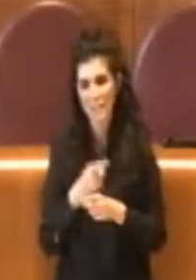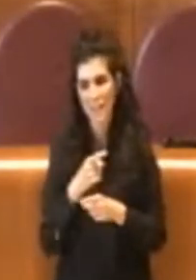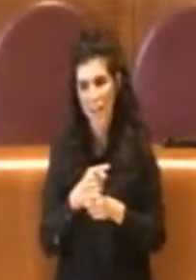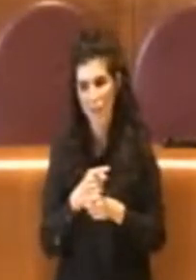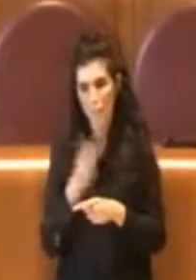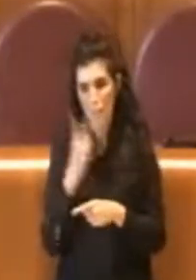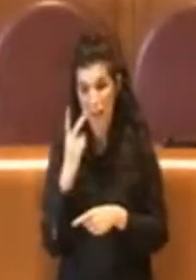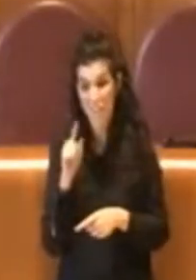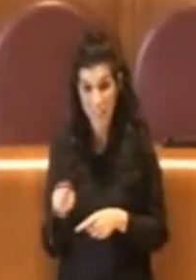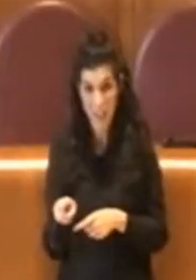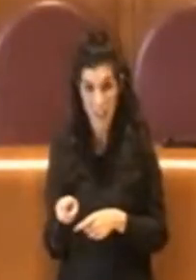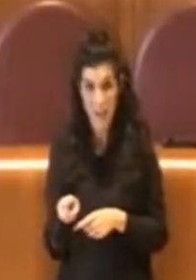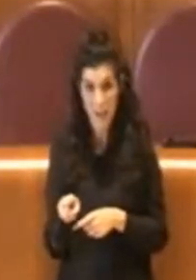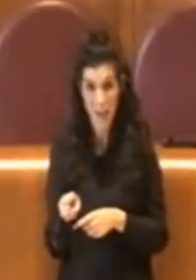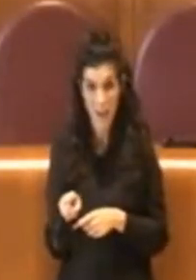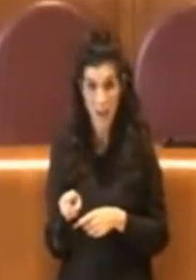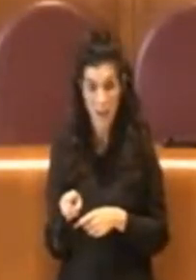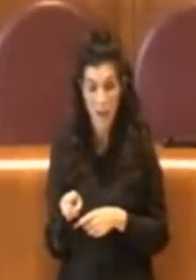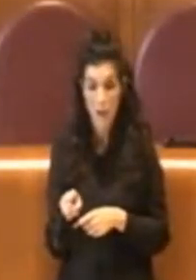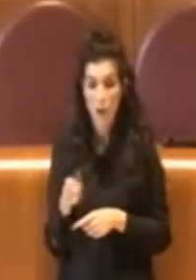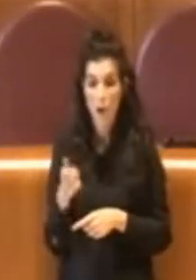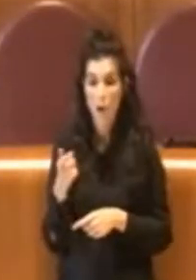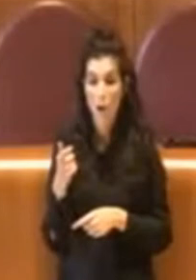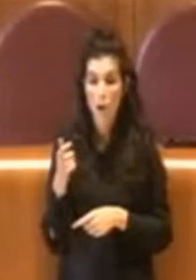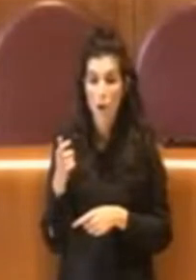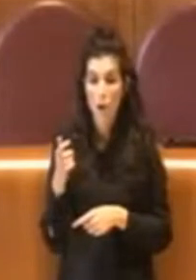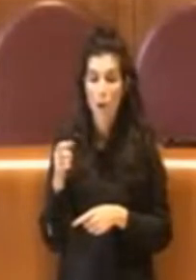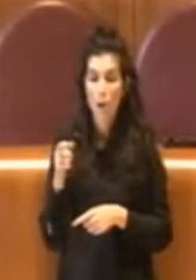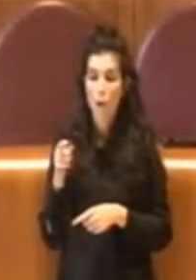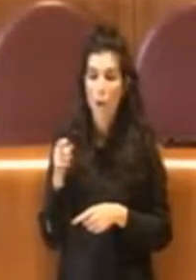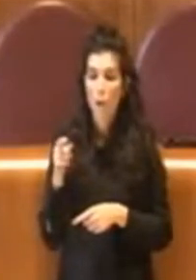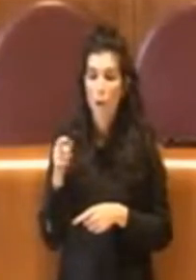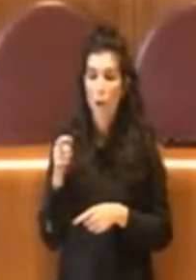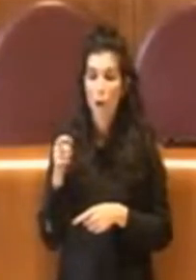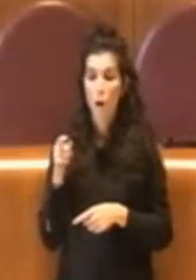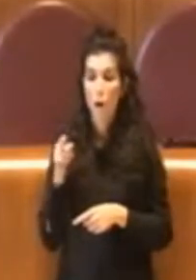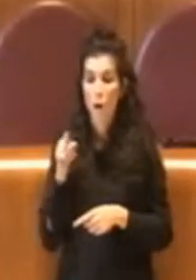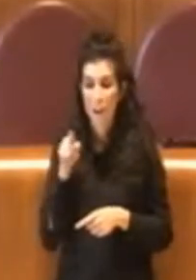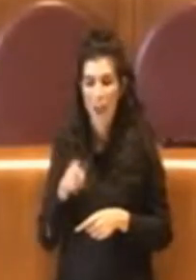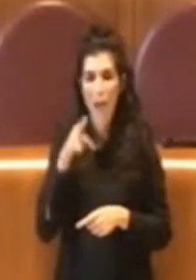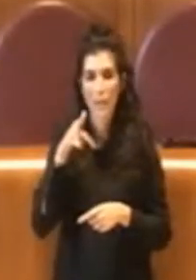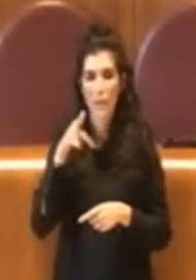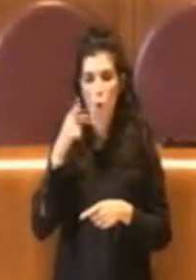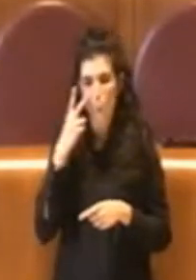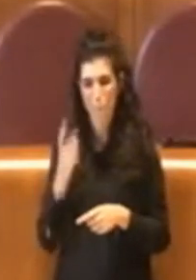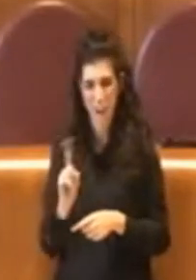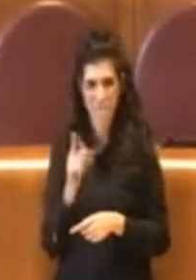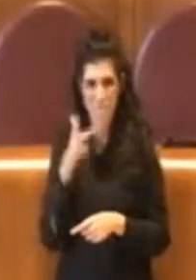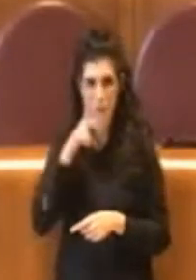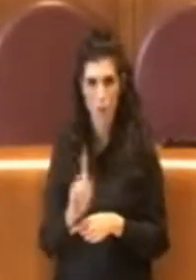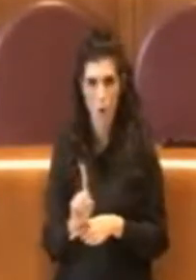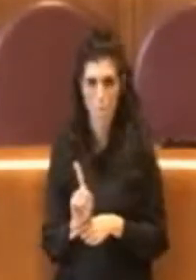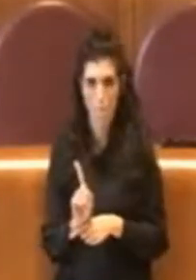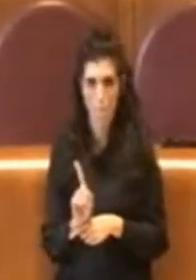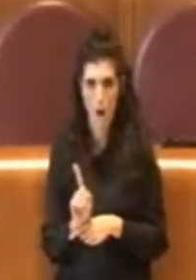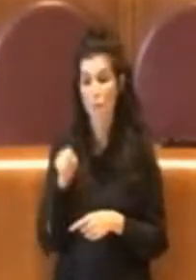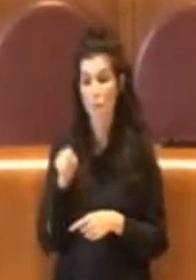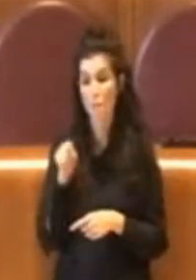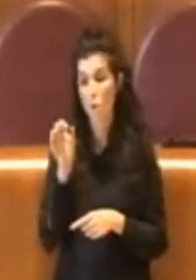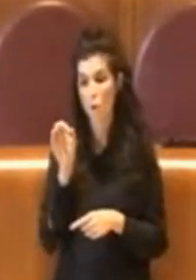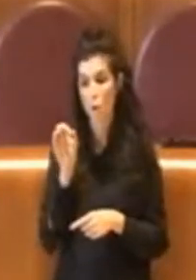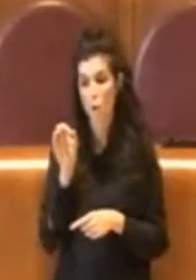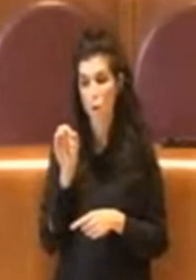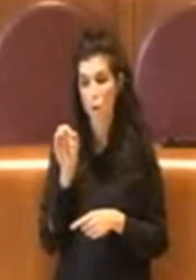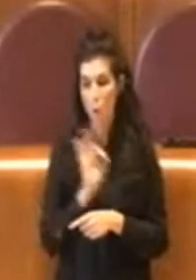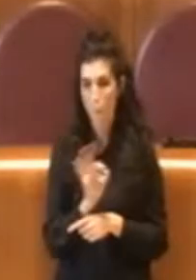lei la deve prevedere in qualche modo, perché se no non è abbastanza bravo. Oppure può fare una cosa, qualora